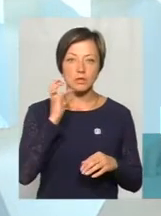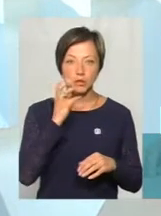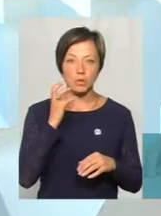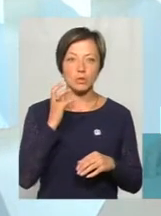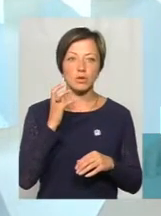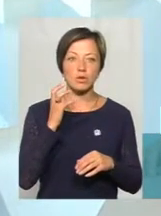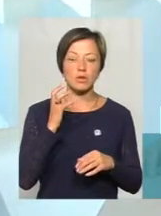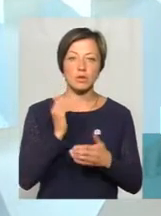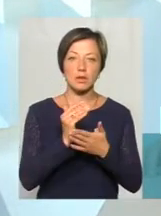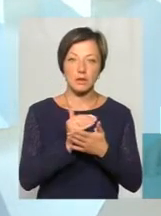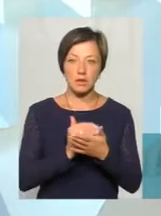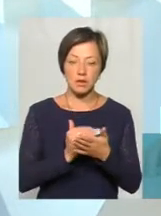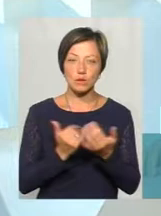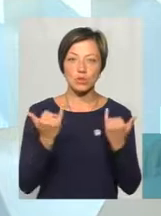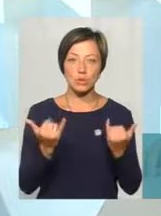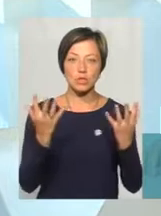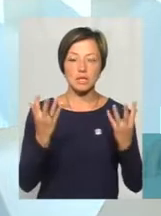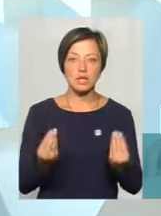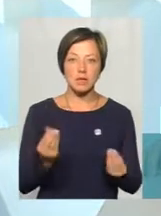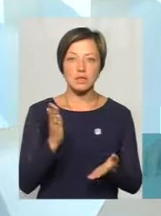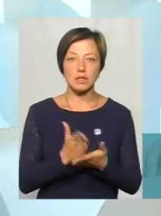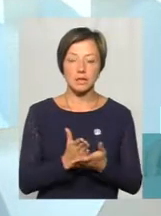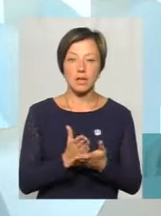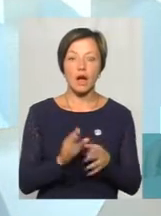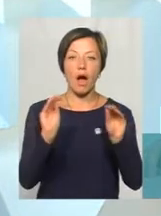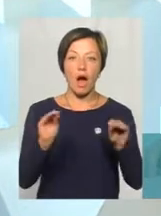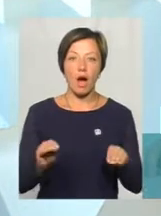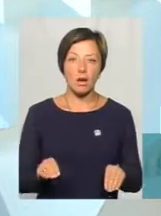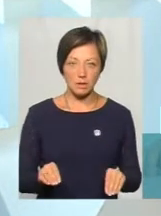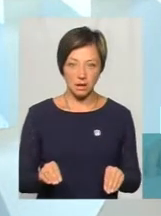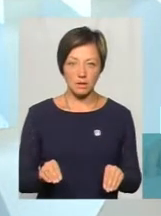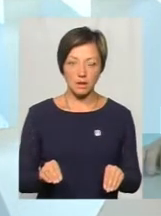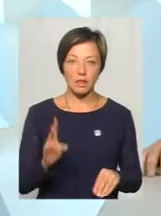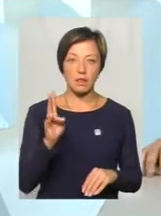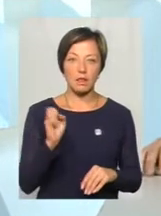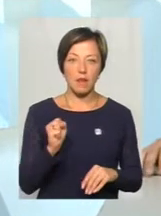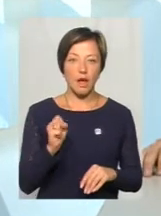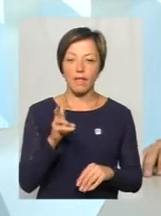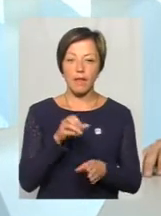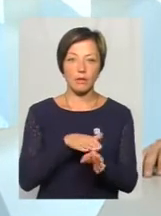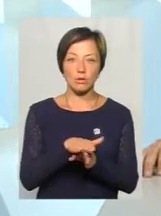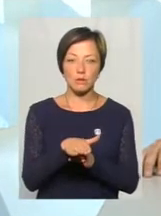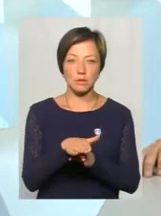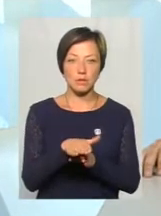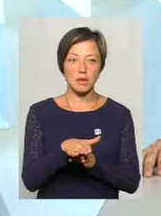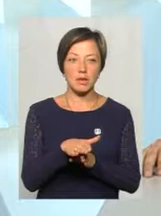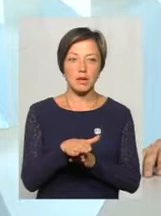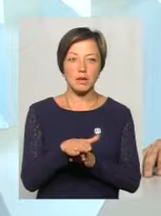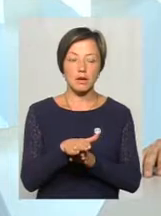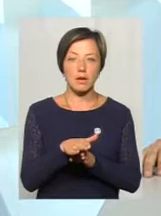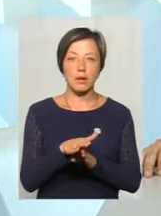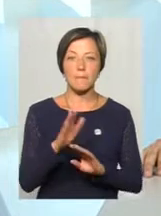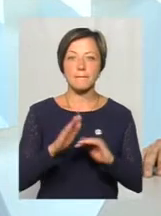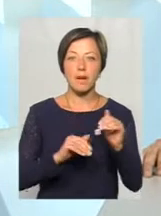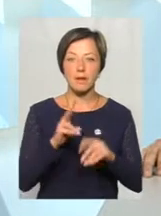графіки. На сьогоднішній день складаються акти на недотримання графіків. І тут, якщо